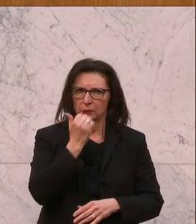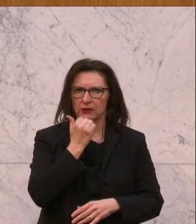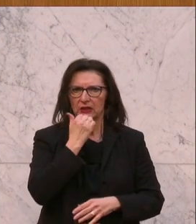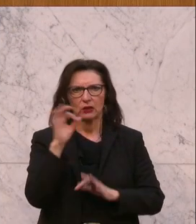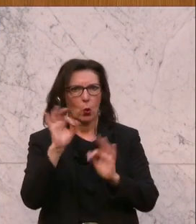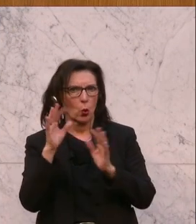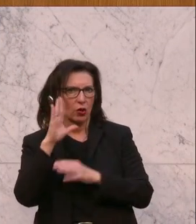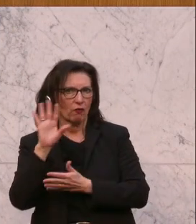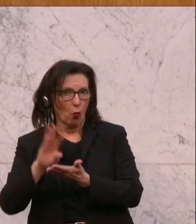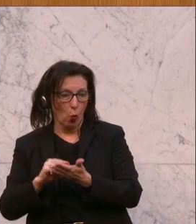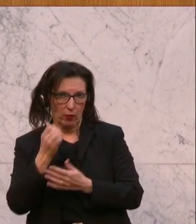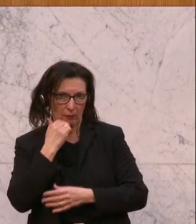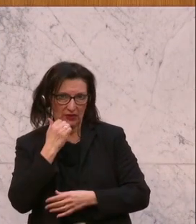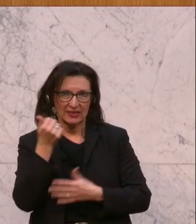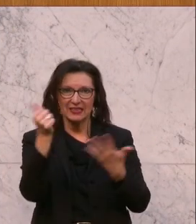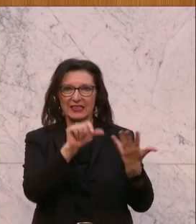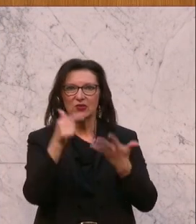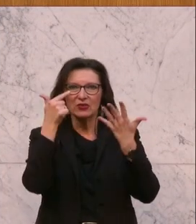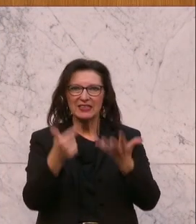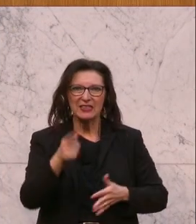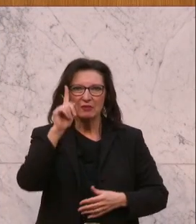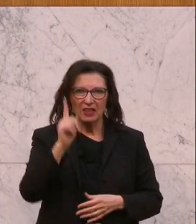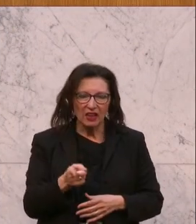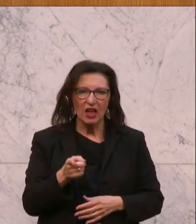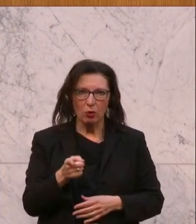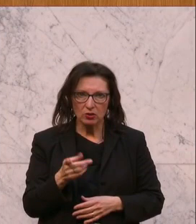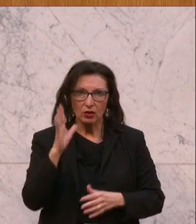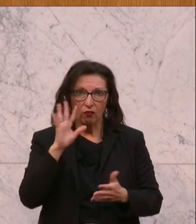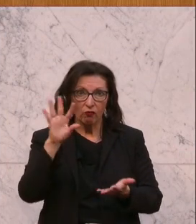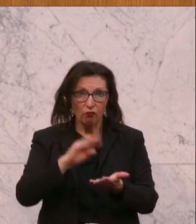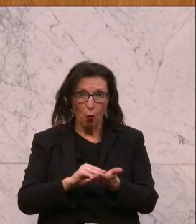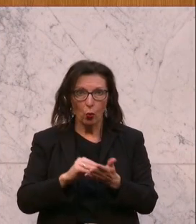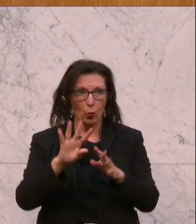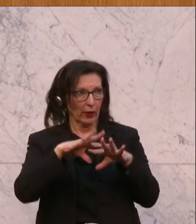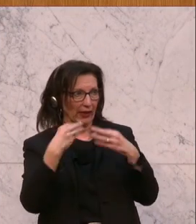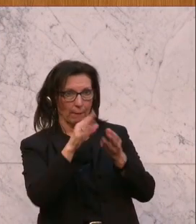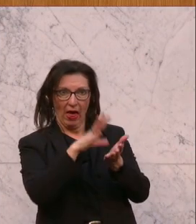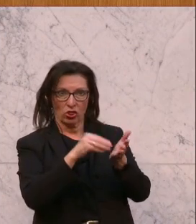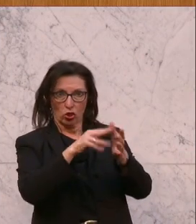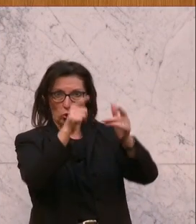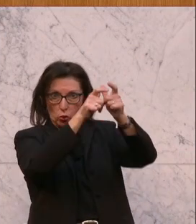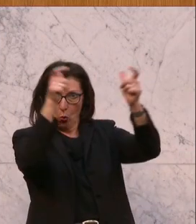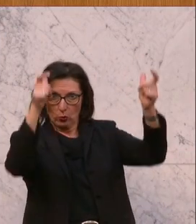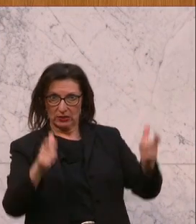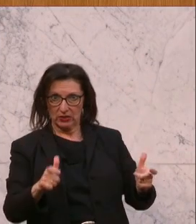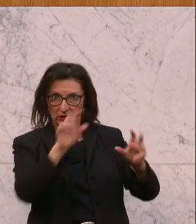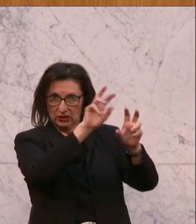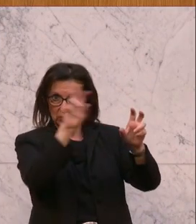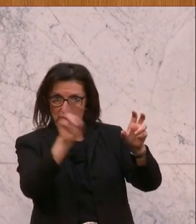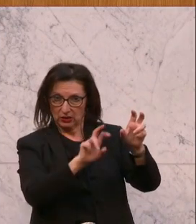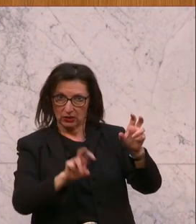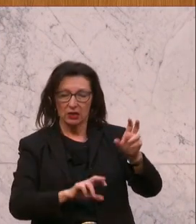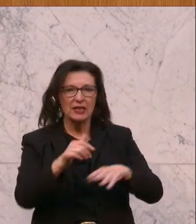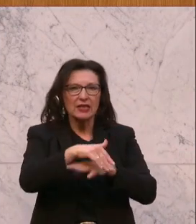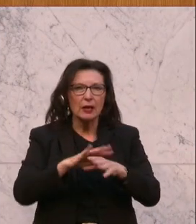670.000 Wohnungen stellen die gemeinnützigen Bauvereinigungen zur Verfügung. Von den Gemeinden, insbesondere